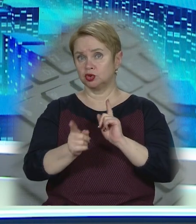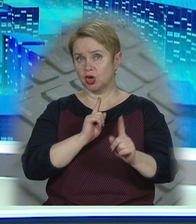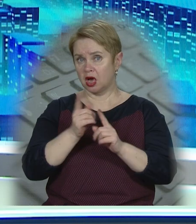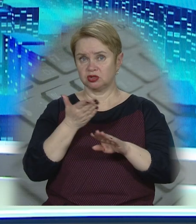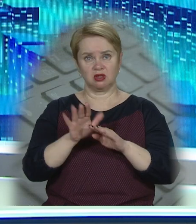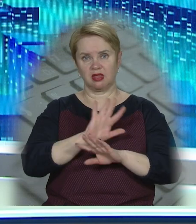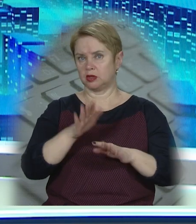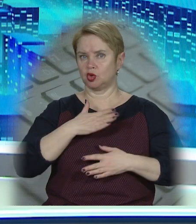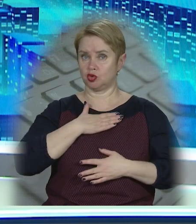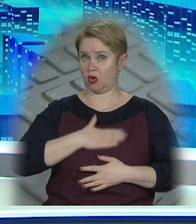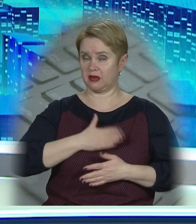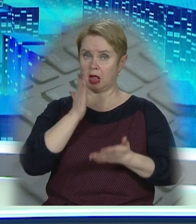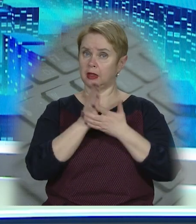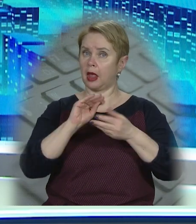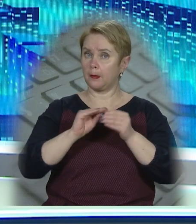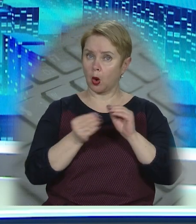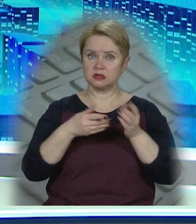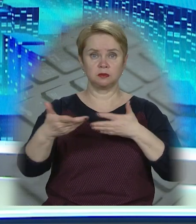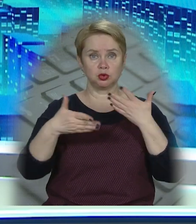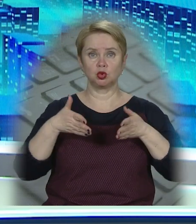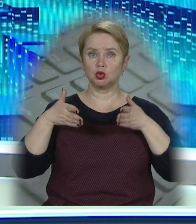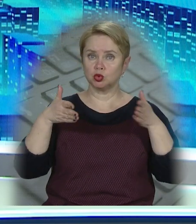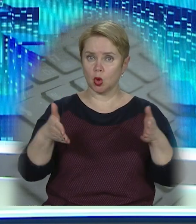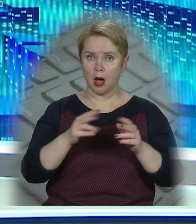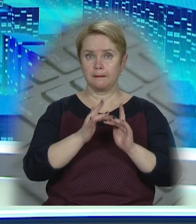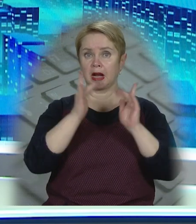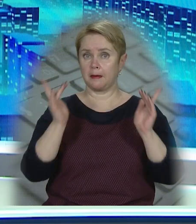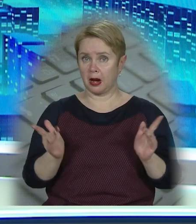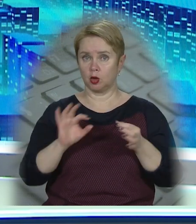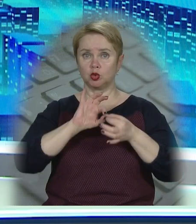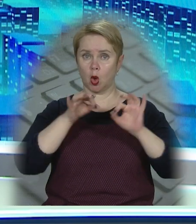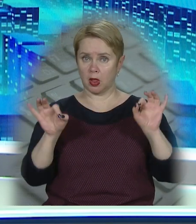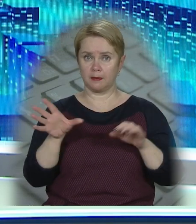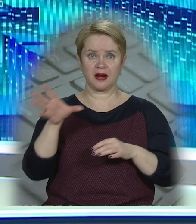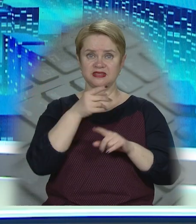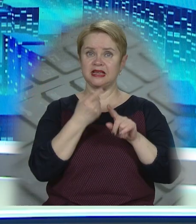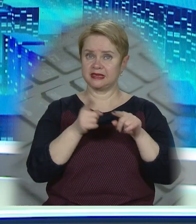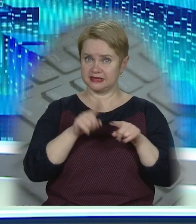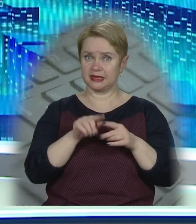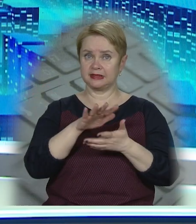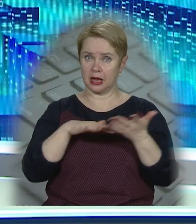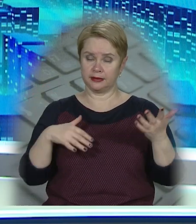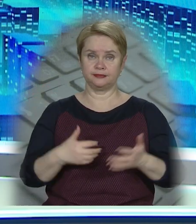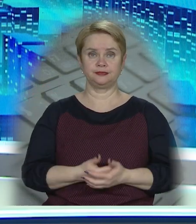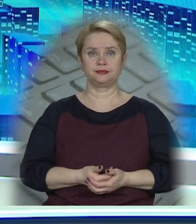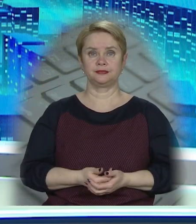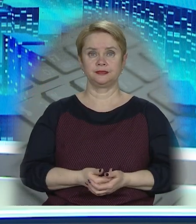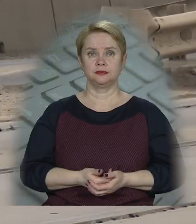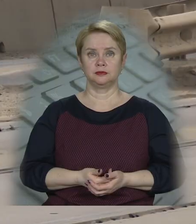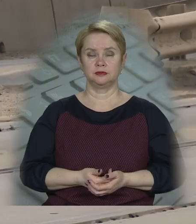частини – незадовільний. Є проблеми із пішохідною зоною переправи. Докладніше про все це – далі.